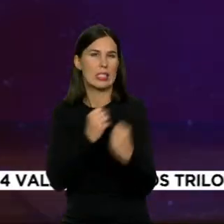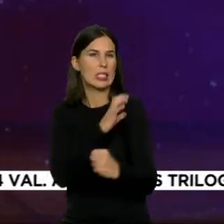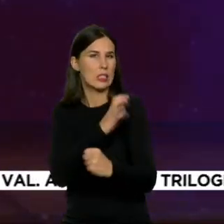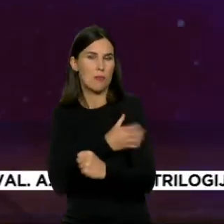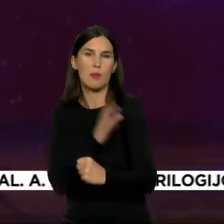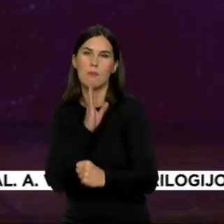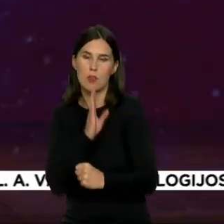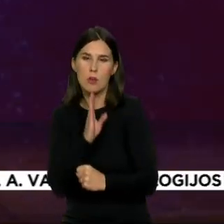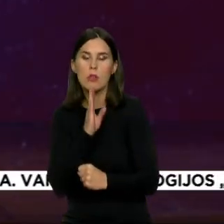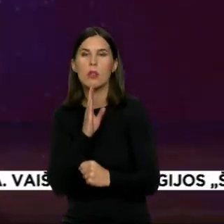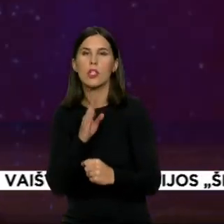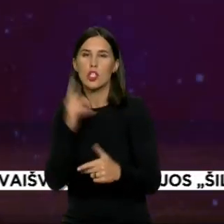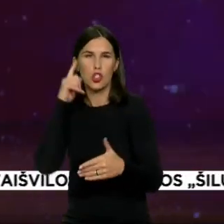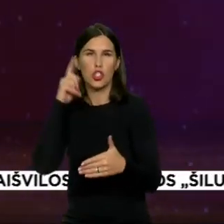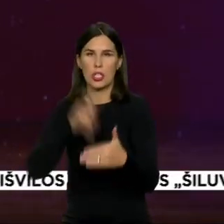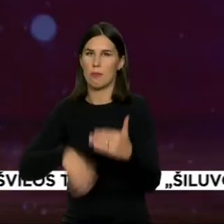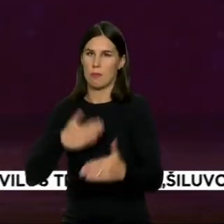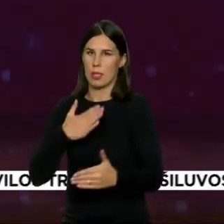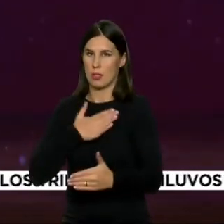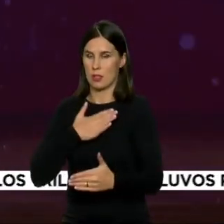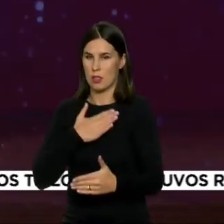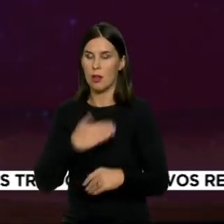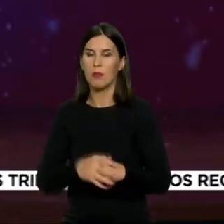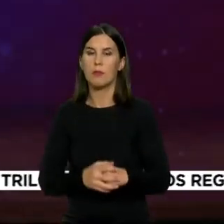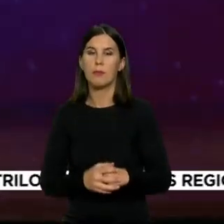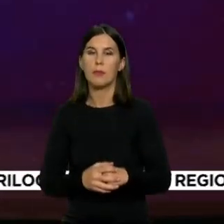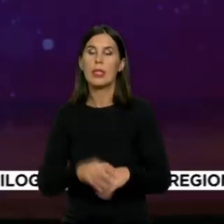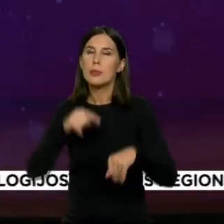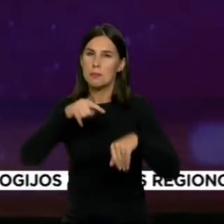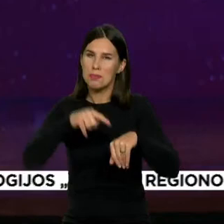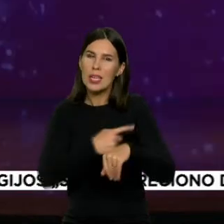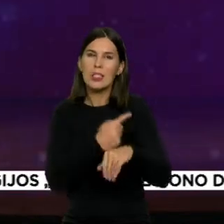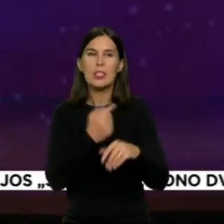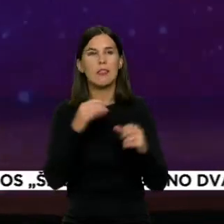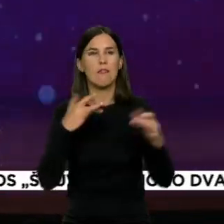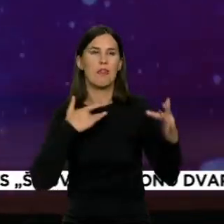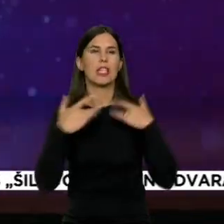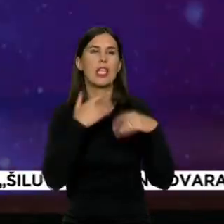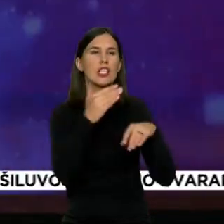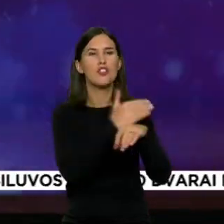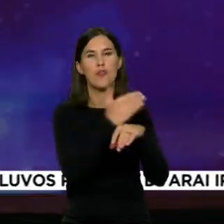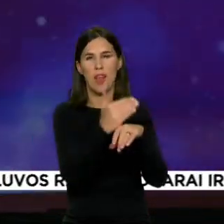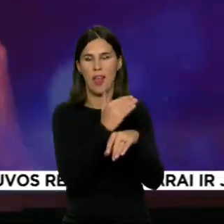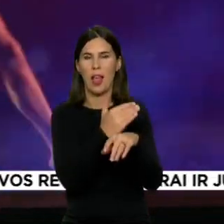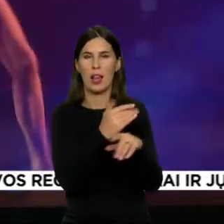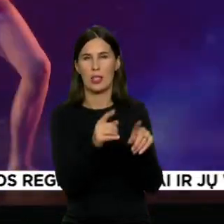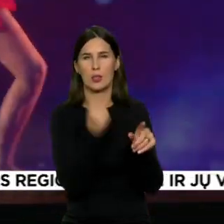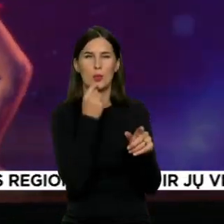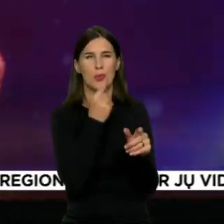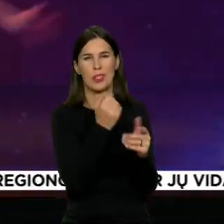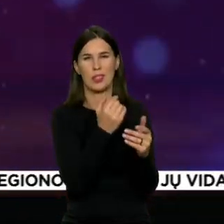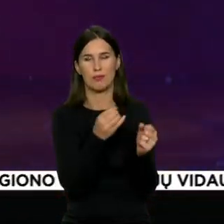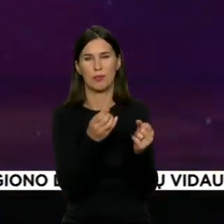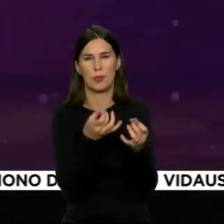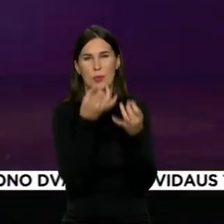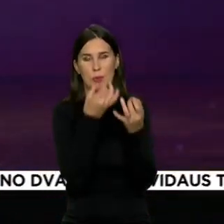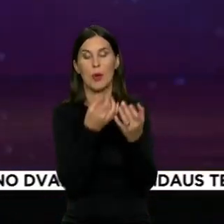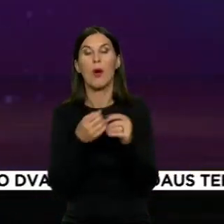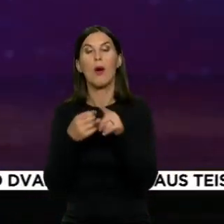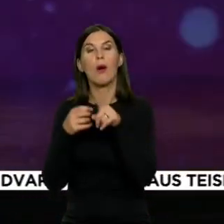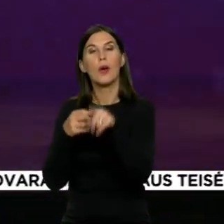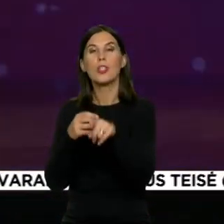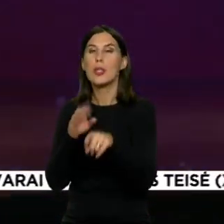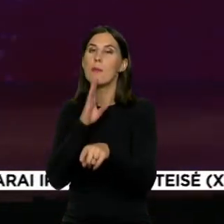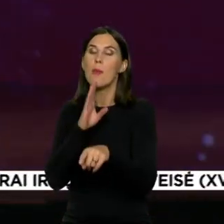pastatymų, Carmen charakteris užvelninamas pagrindinį vaidmenį atliekantį šokėją Evelina Fokina sako, sieksinti įkūnyti